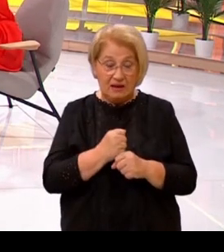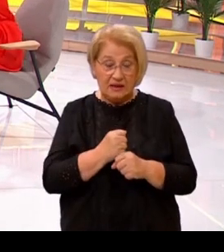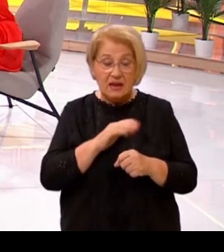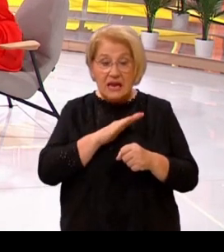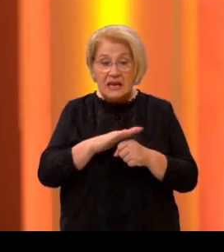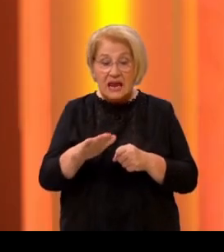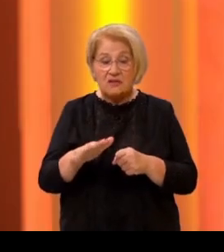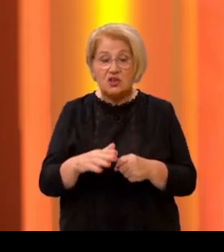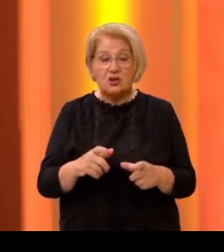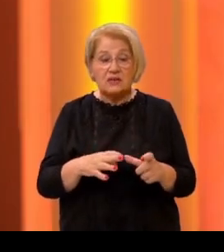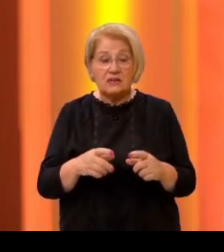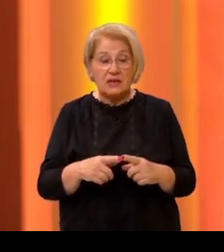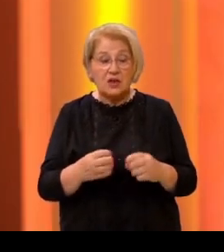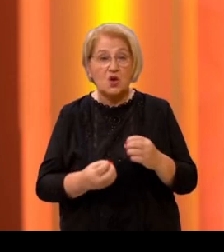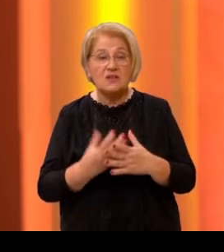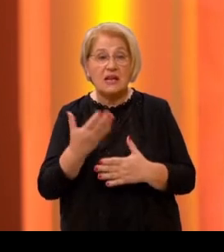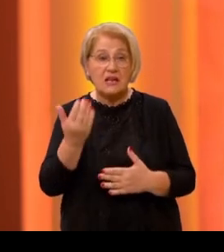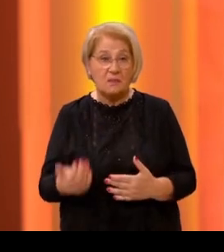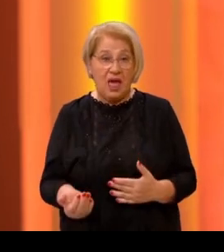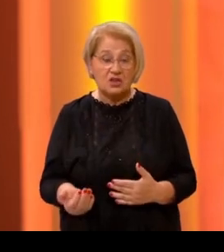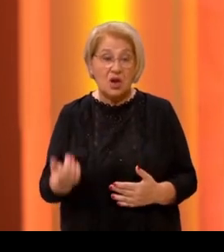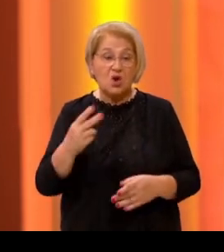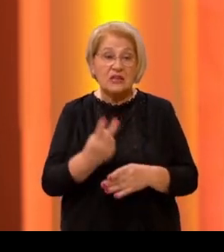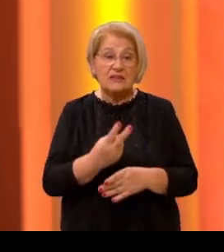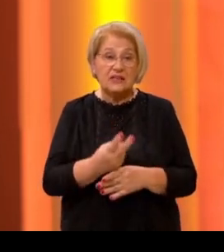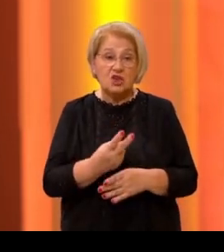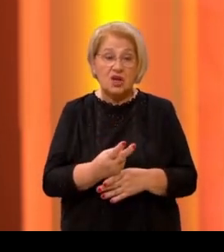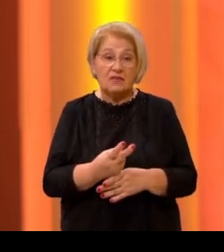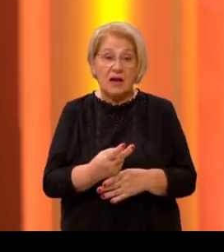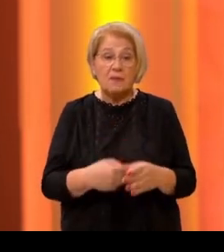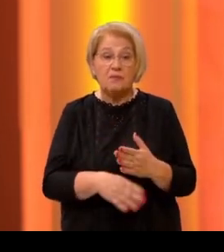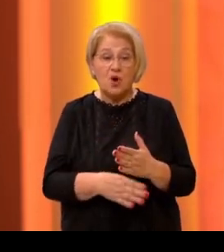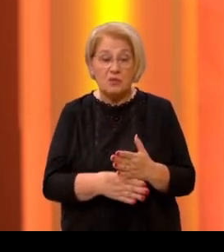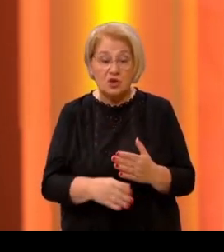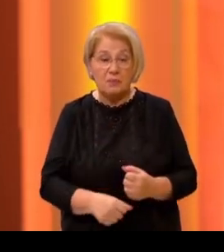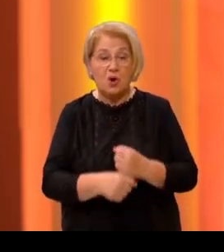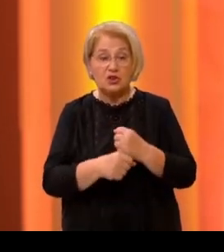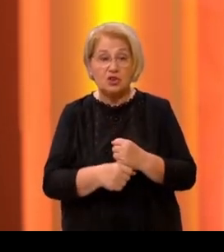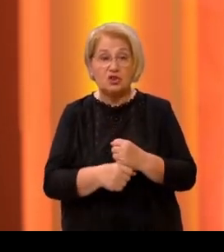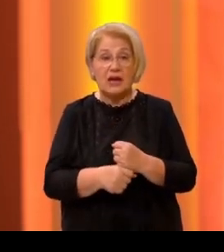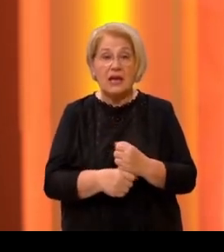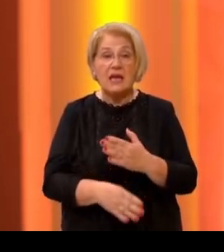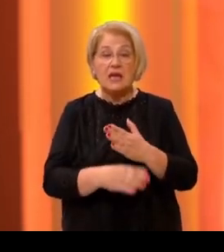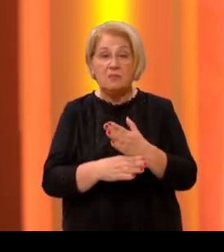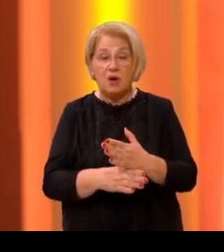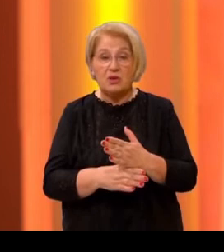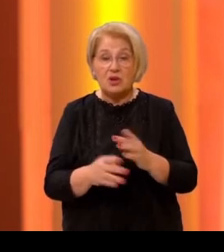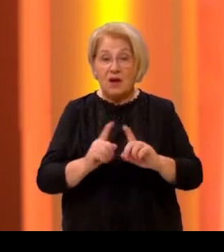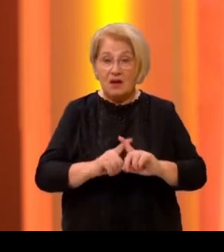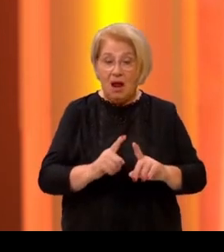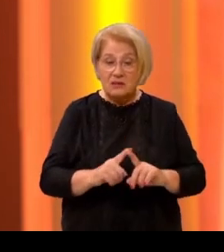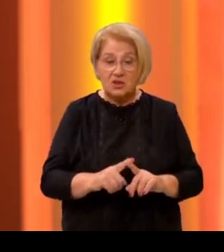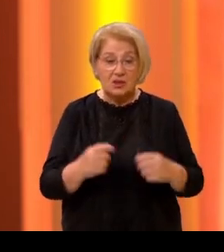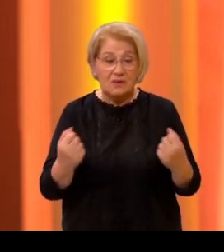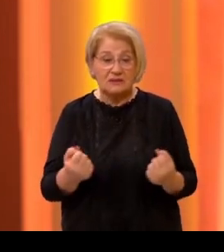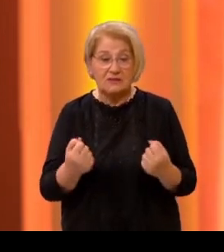mirovinskog staža i ostvarenih plaća, a onda tu država nastupa u smislu podrške, pomoći, raznim intervencijama.